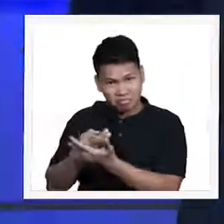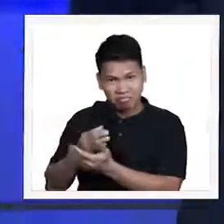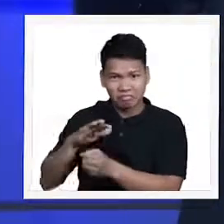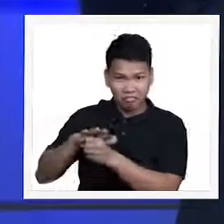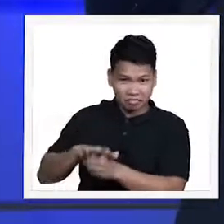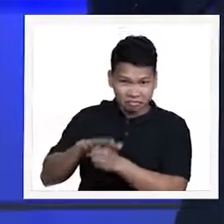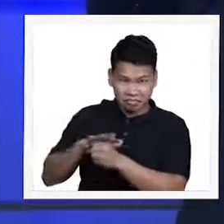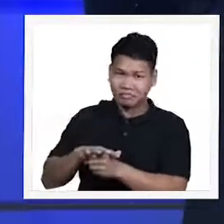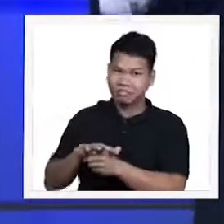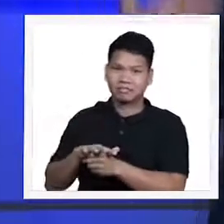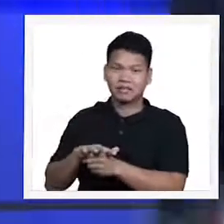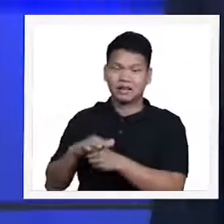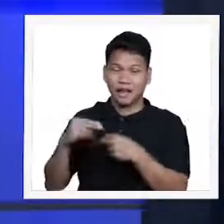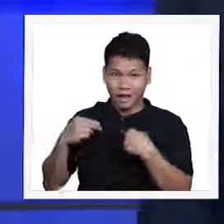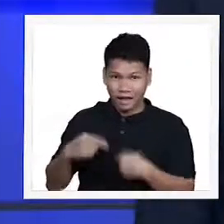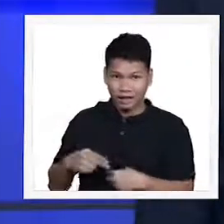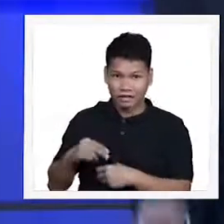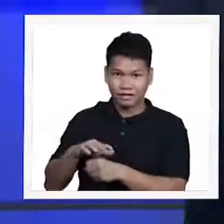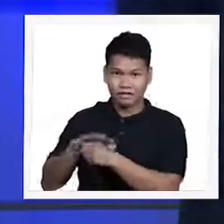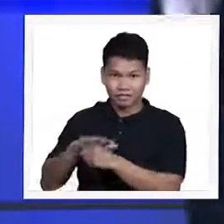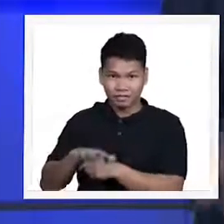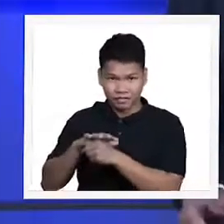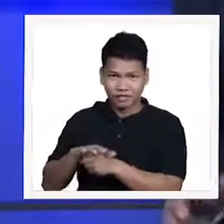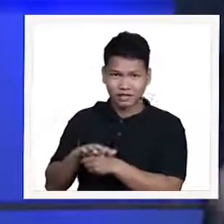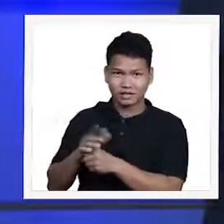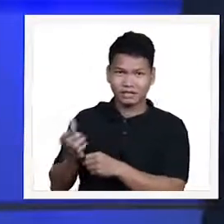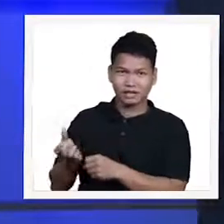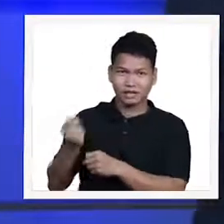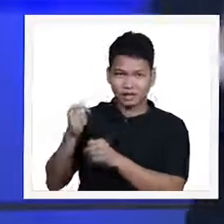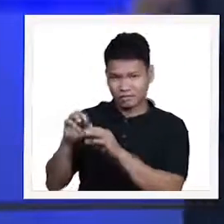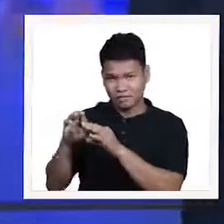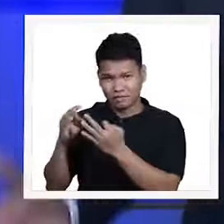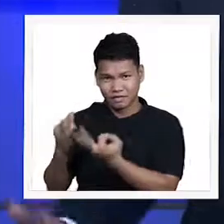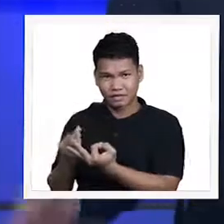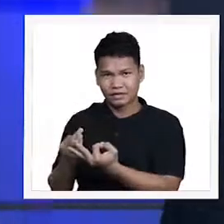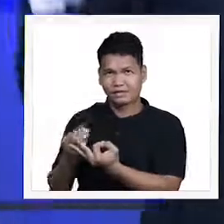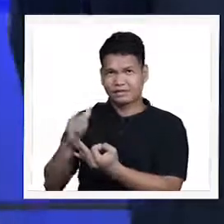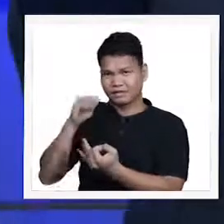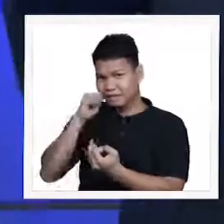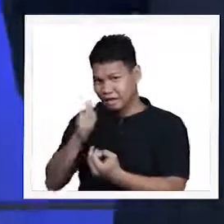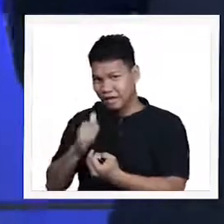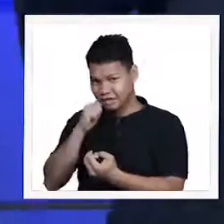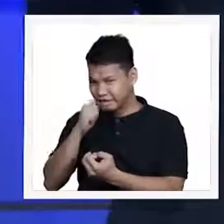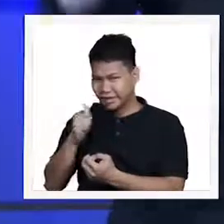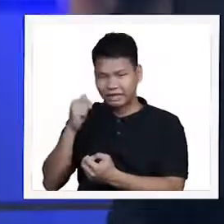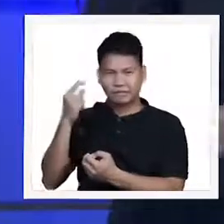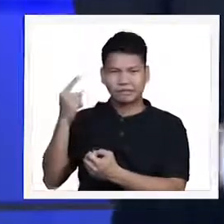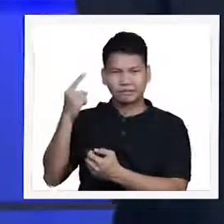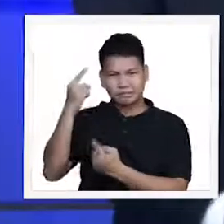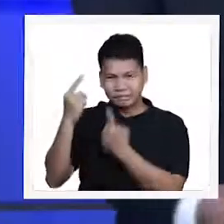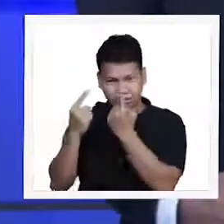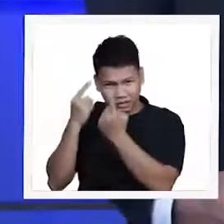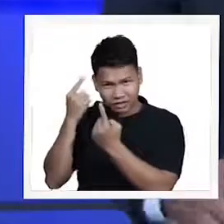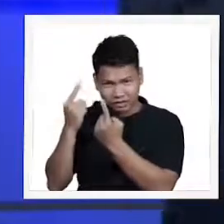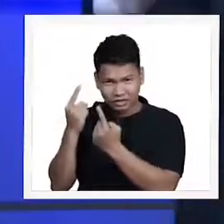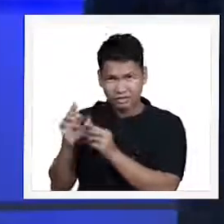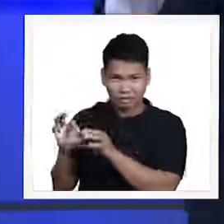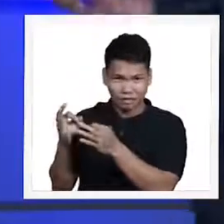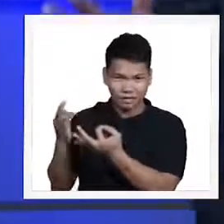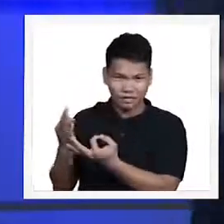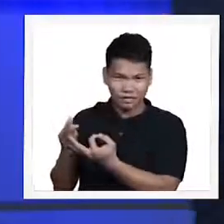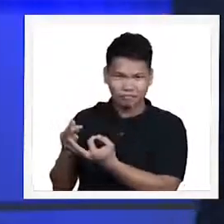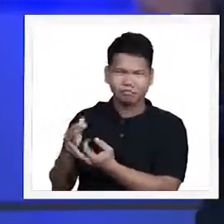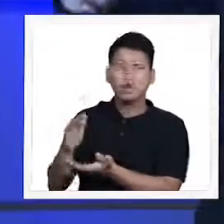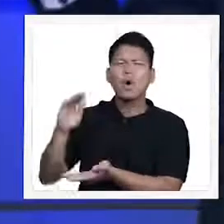kanilang kalusugan, stress level tungkol sa kanilang family, lalo